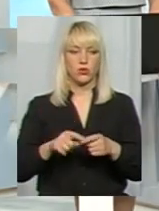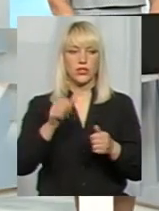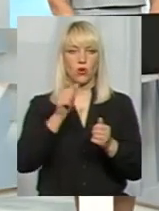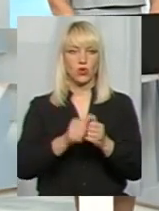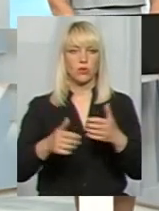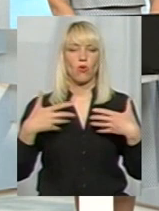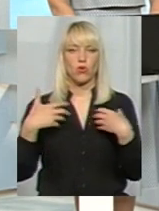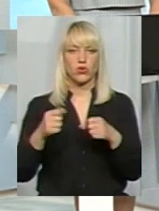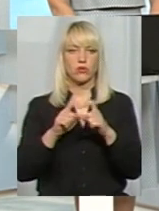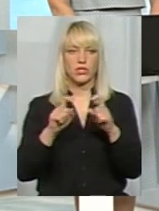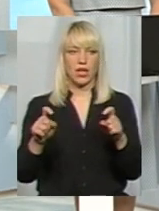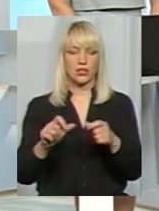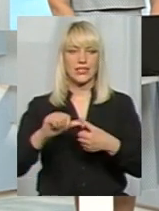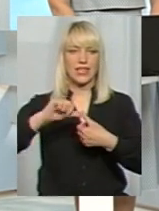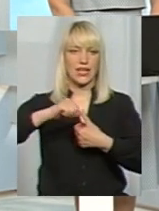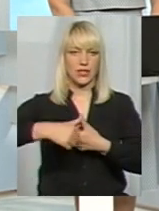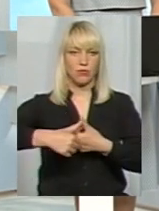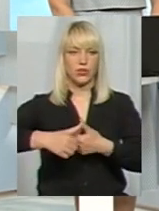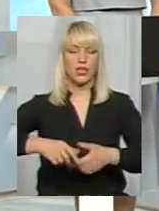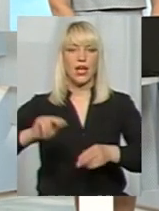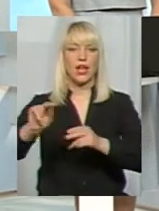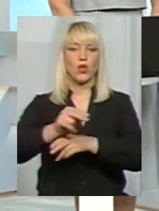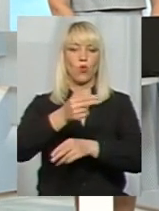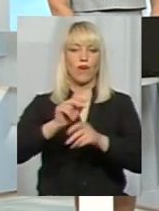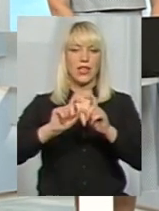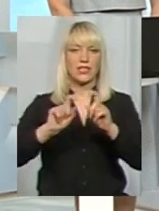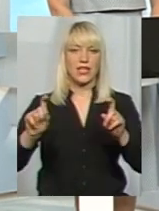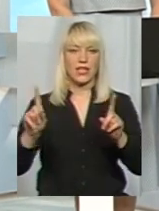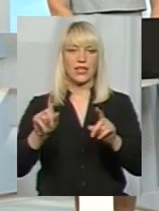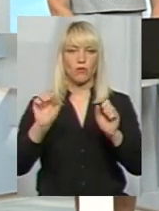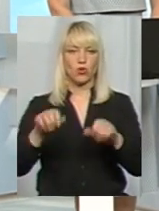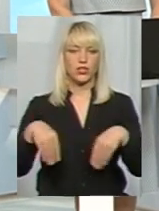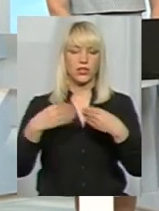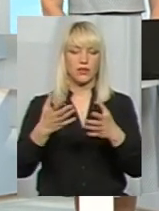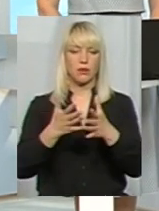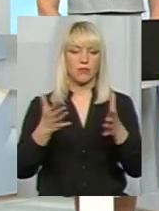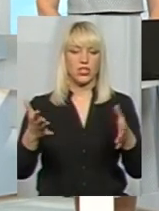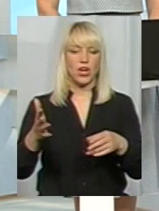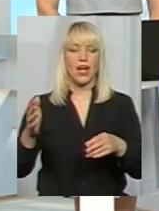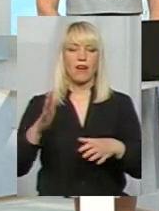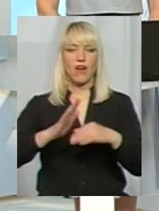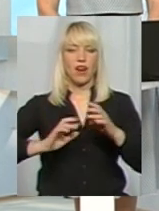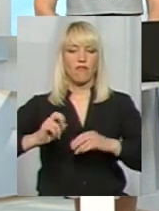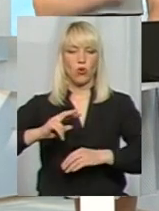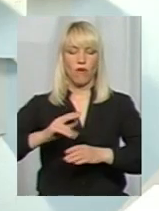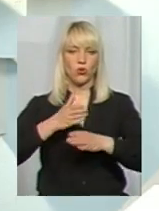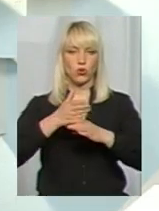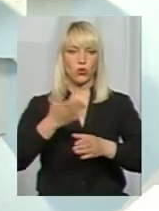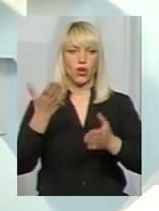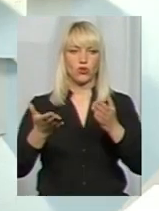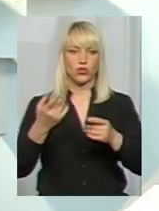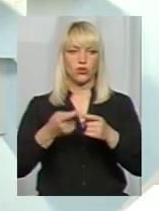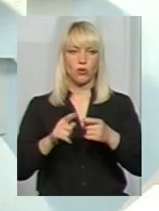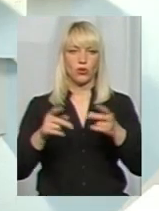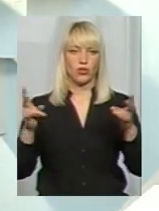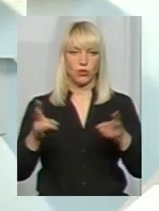оздоровчим закладом закріплюється лікувальний заклад, який може надавати більш кваліфіковану допомогу, якщо цього потребує